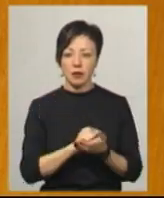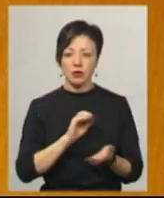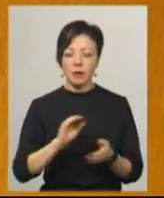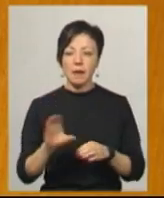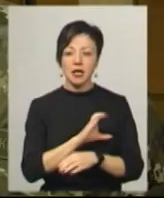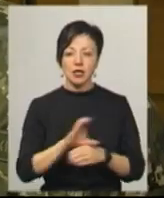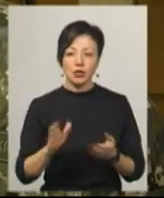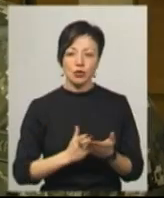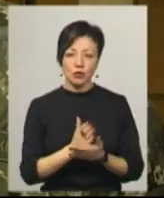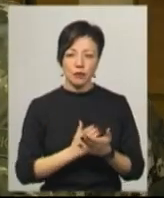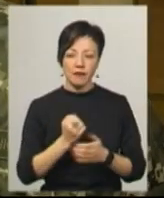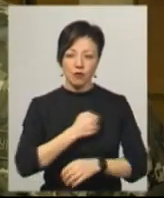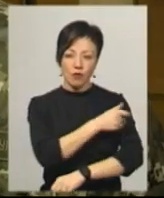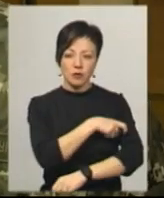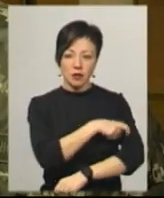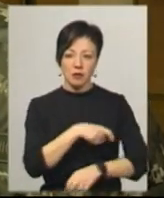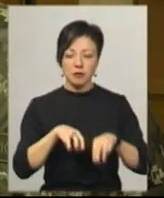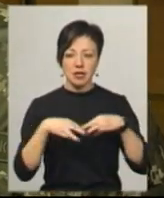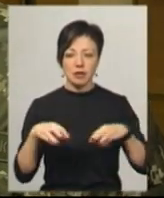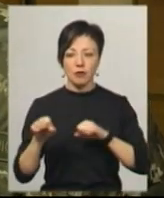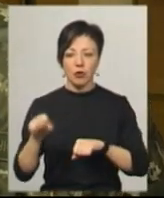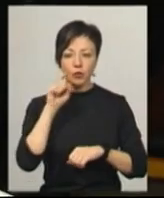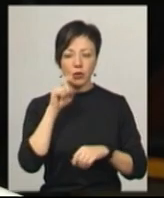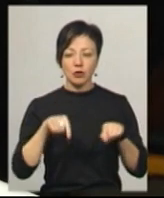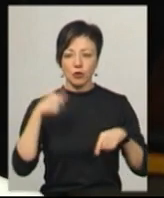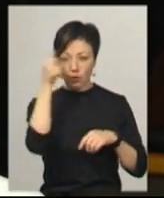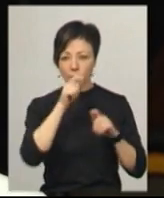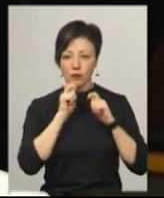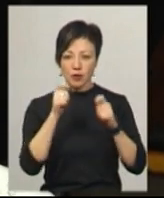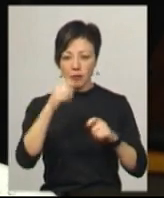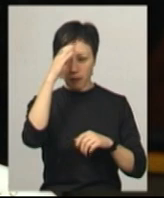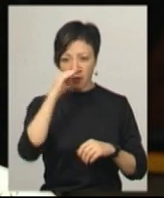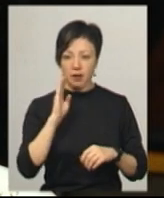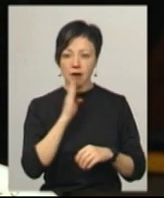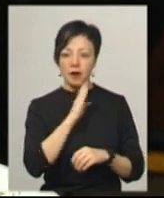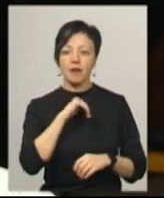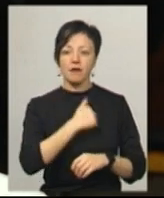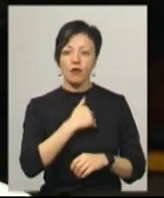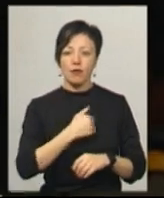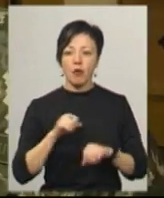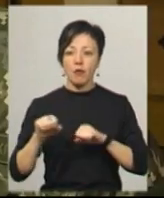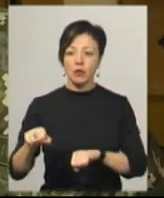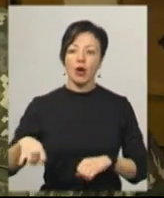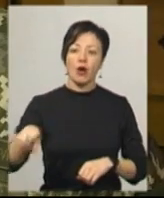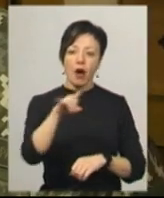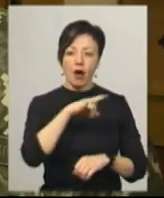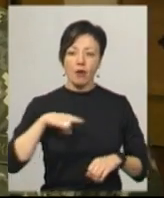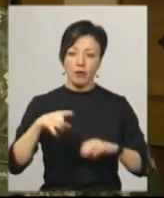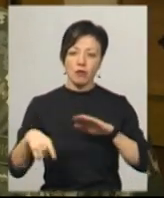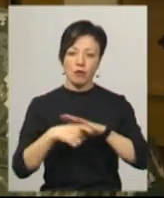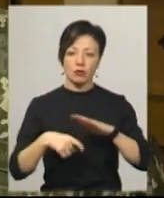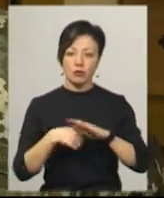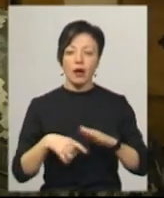військового комісаріату Олександр Севестянов від Міністерства оборони України цього року вручають батькам та вдовам оборонців у Донецьку аеропорту. У Києві,